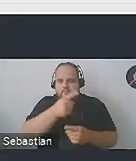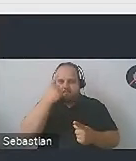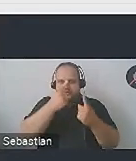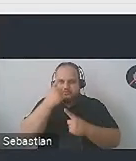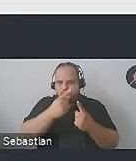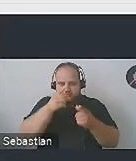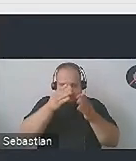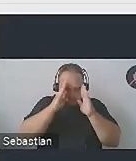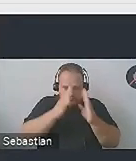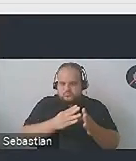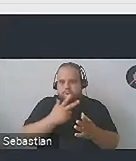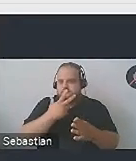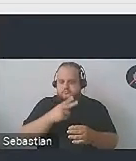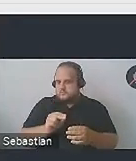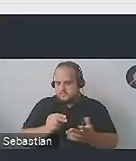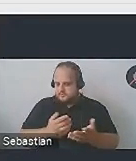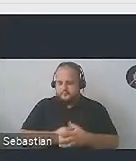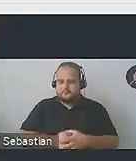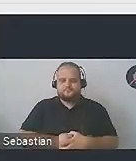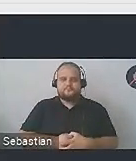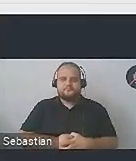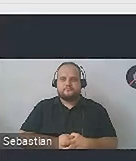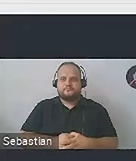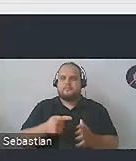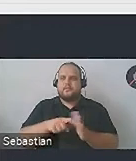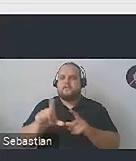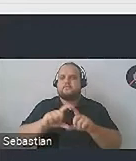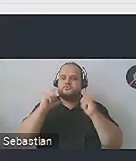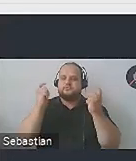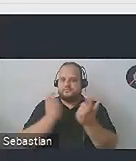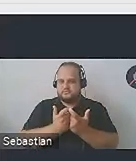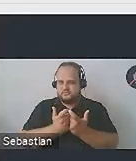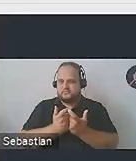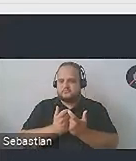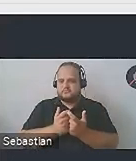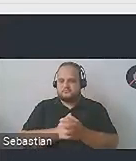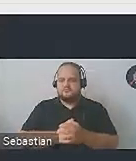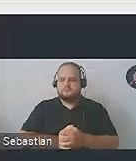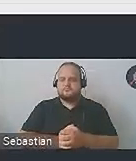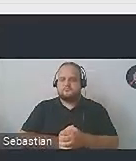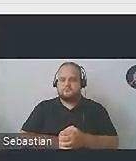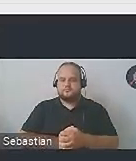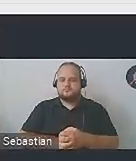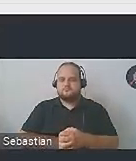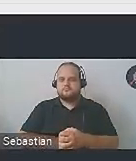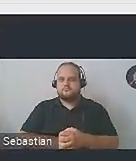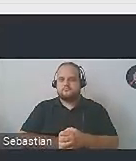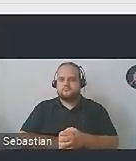dyrektorzy czy kierownicy, ale dla wszystkich, dla absolutnie wszystkich użytkowników jest to korzystniejsze.